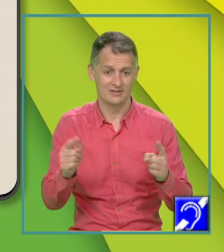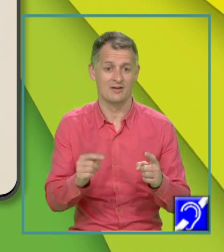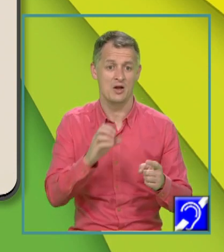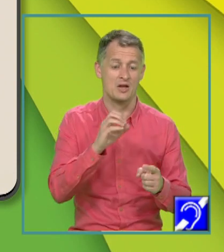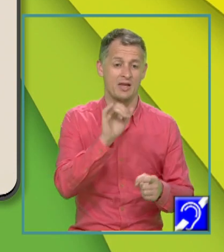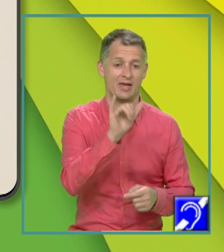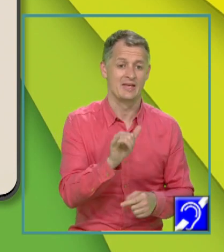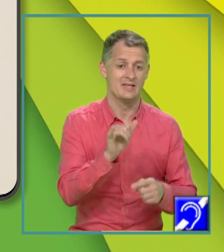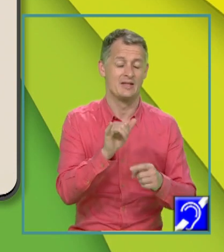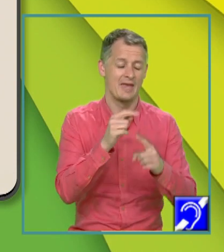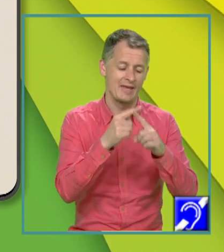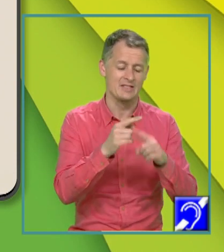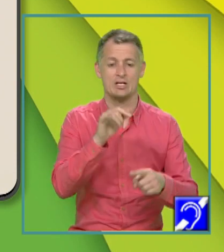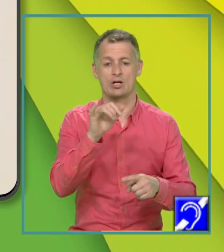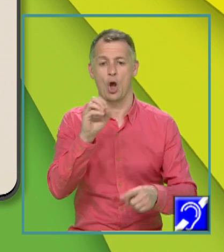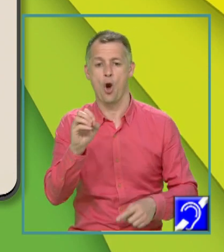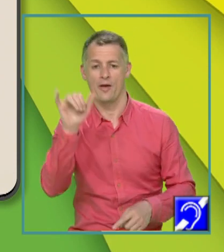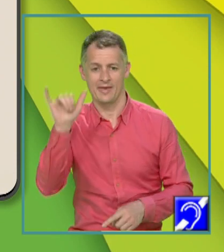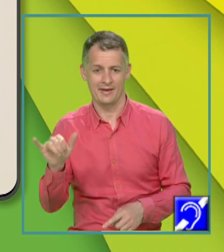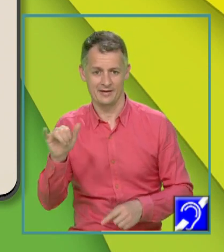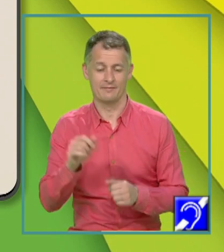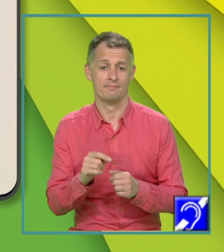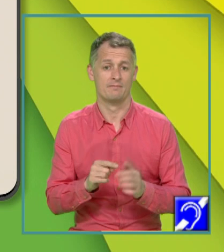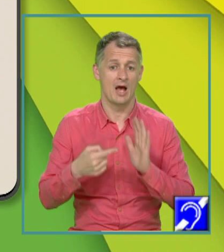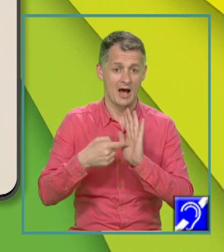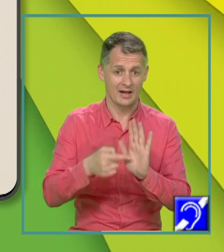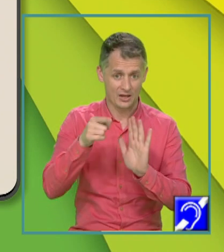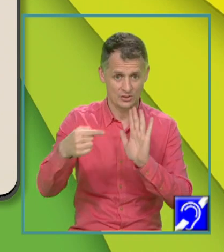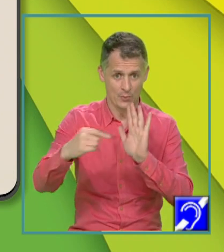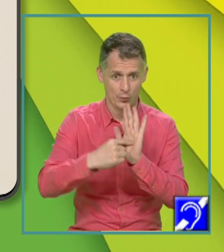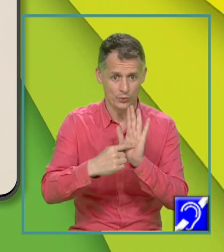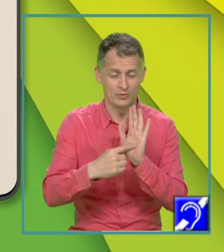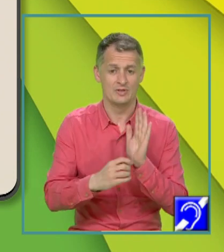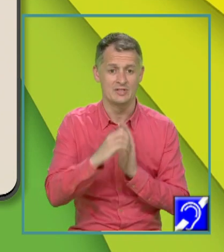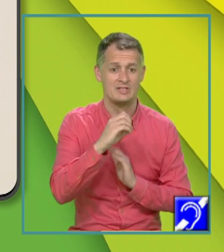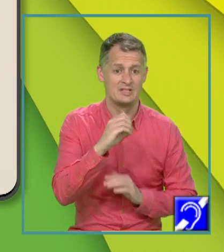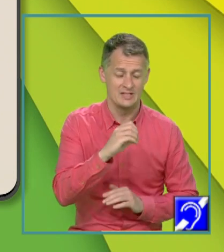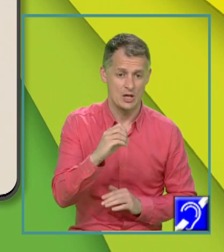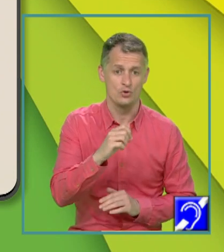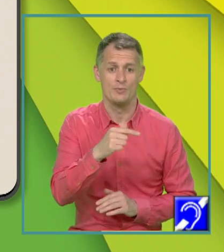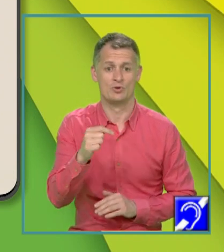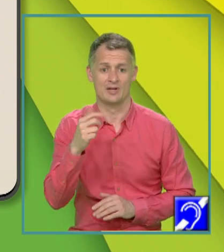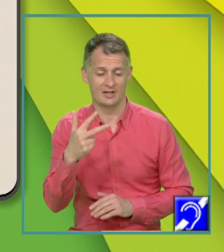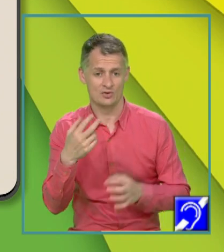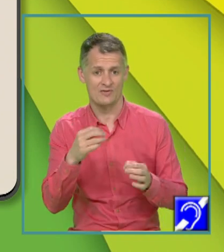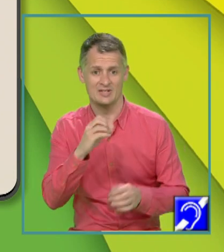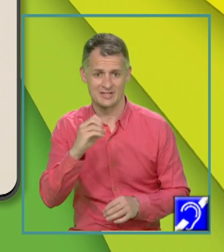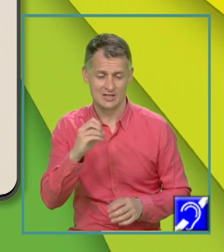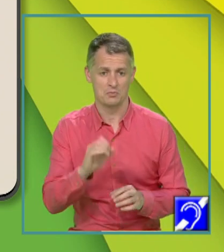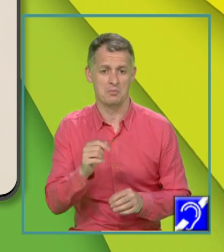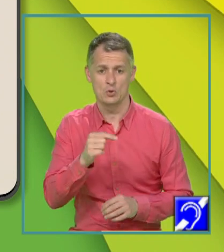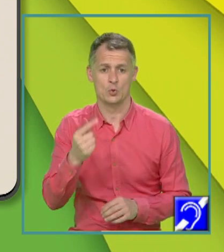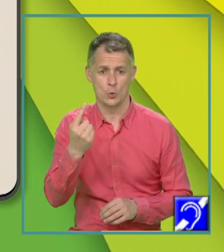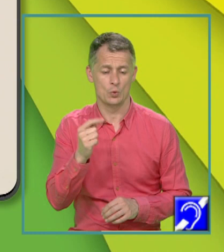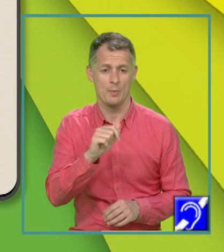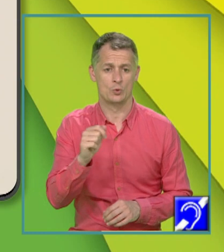Y, da? Eu voi reprezenta acest punct. și anume 0 și minus 3 va fi 0 minus 1,